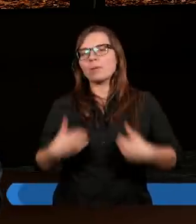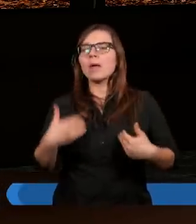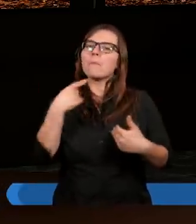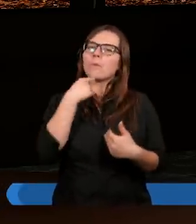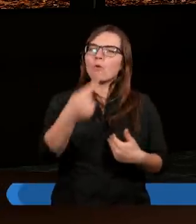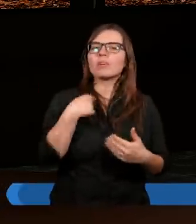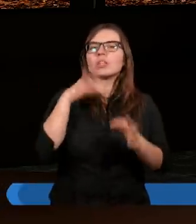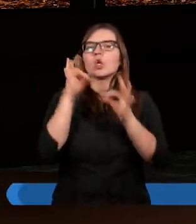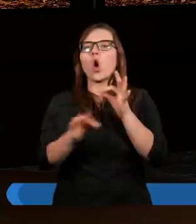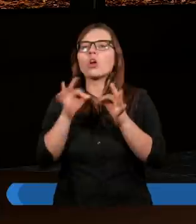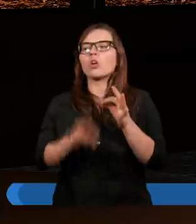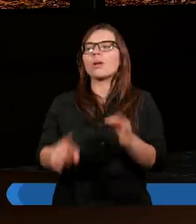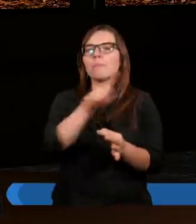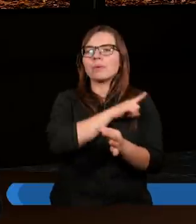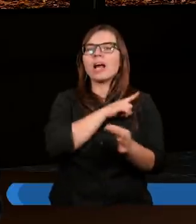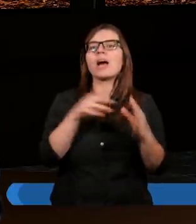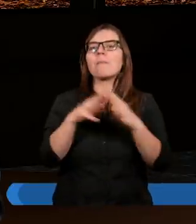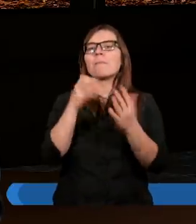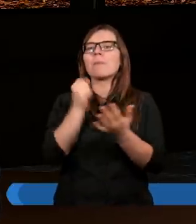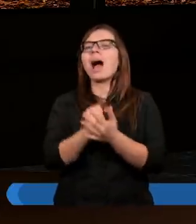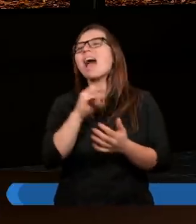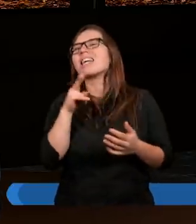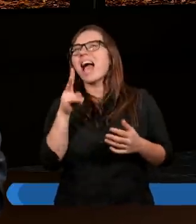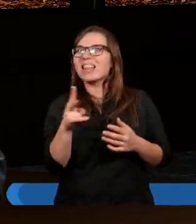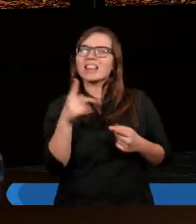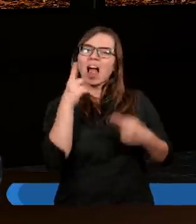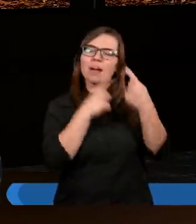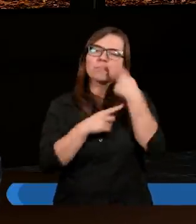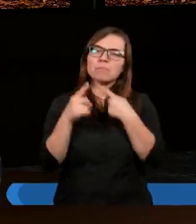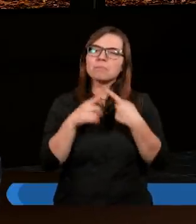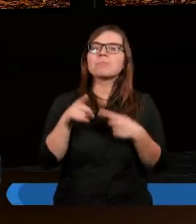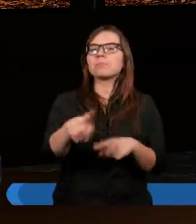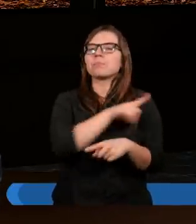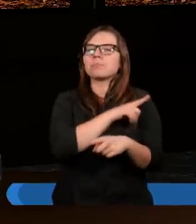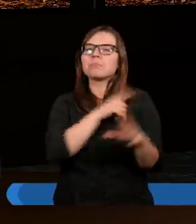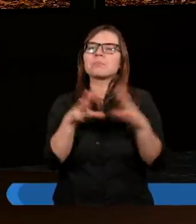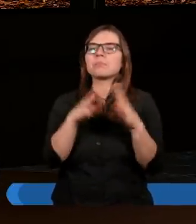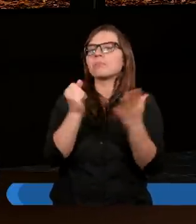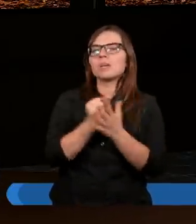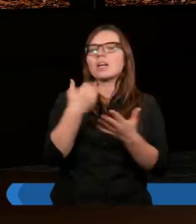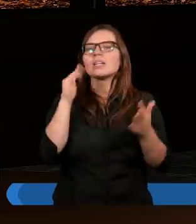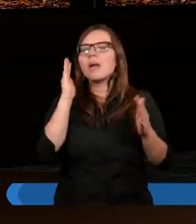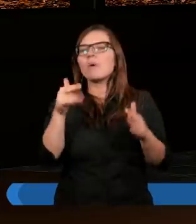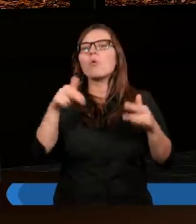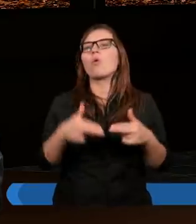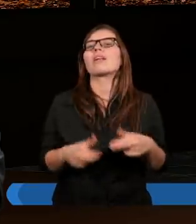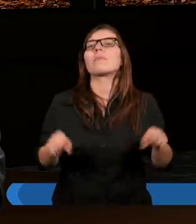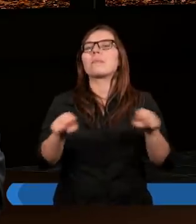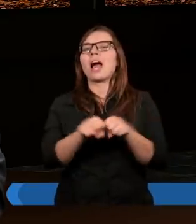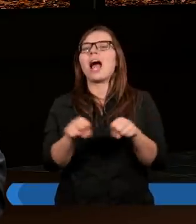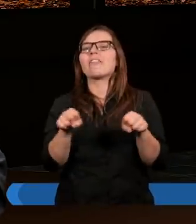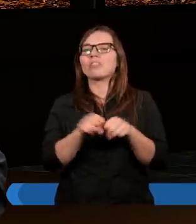że doskonale przestrzegają prawa, a jednak przestrzegania prawa nie będą usprawiedliwieni.